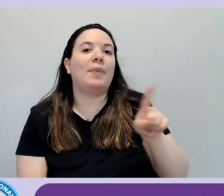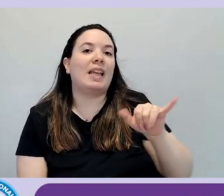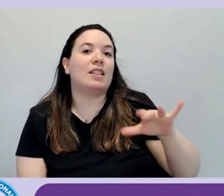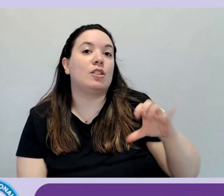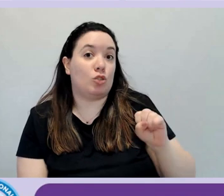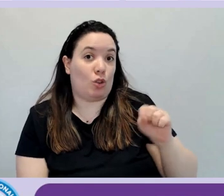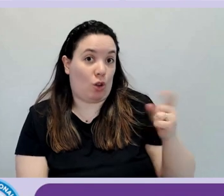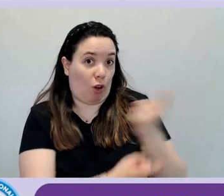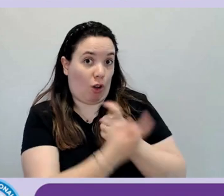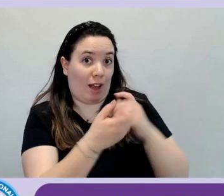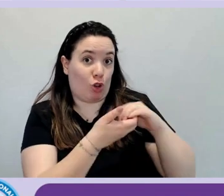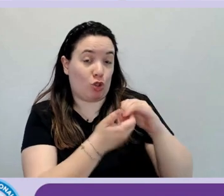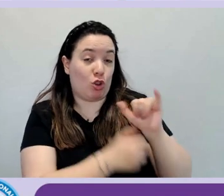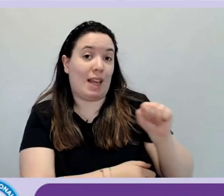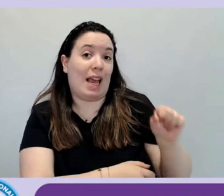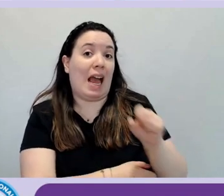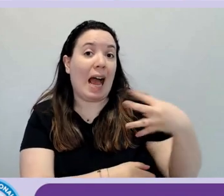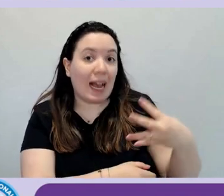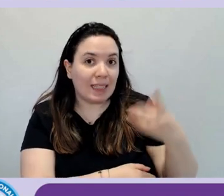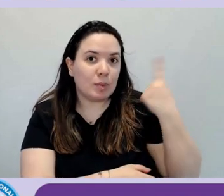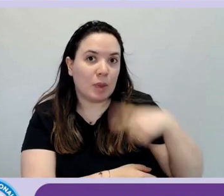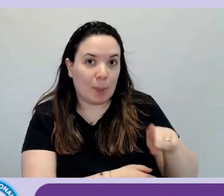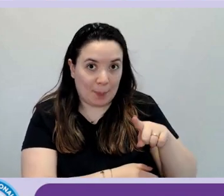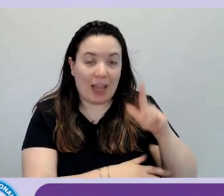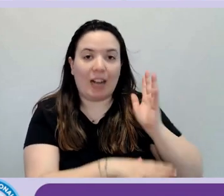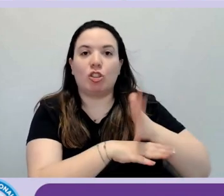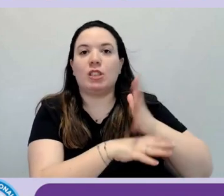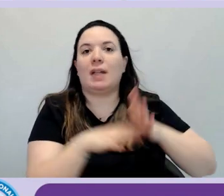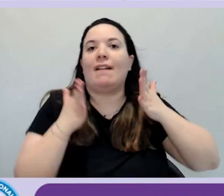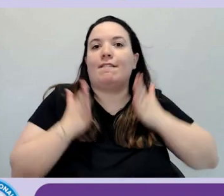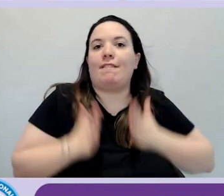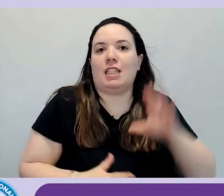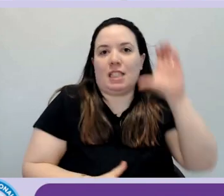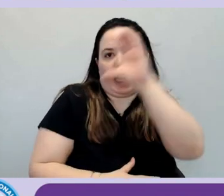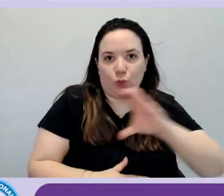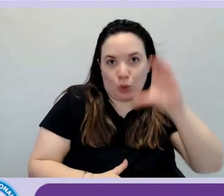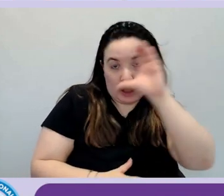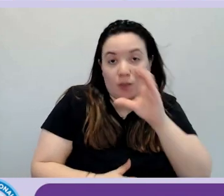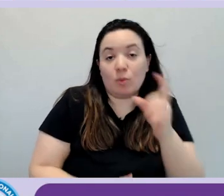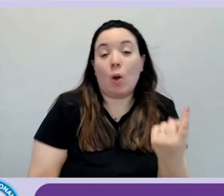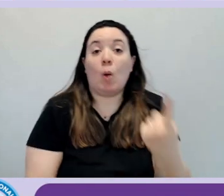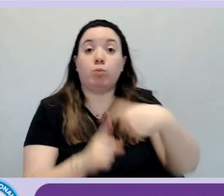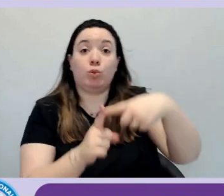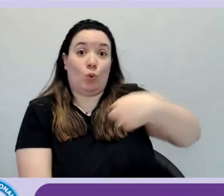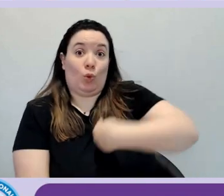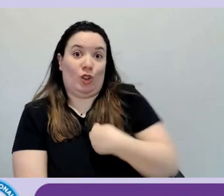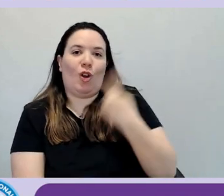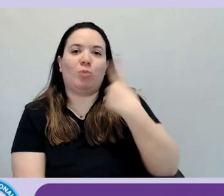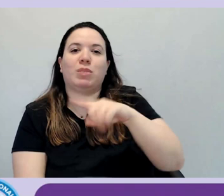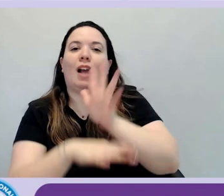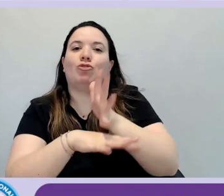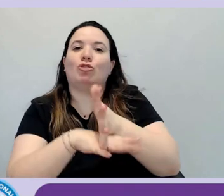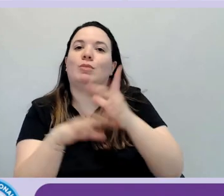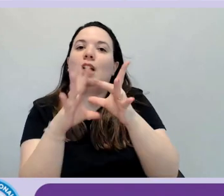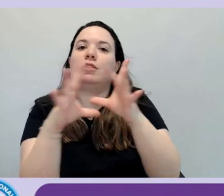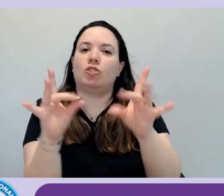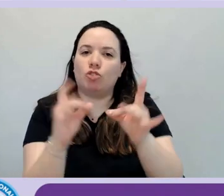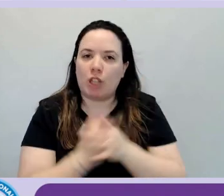virgolette fisica o comunque legata al mondo del turismo e il sottoscritto per l'accessibilità digitale. Perché è importante